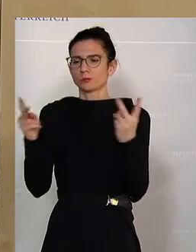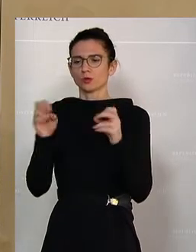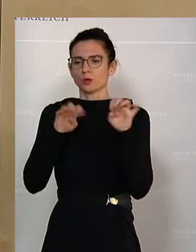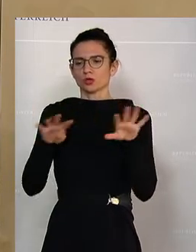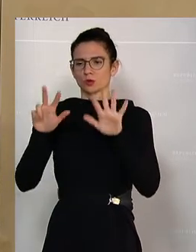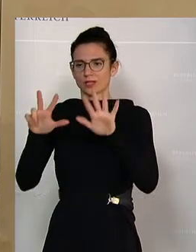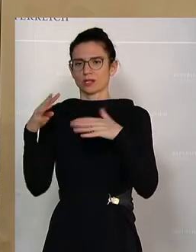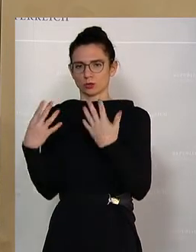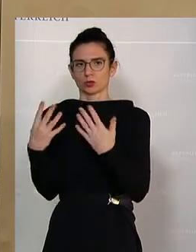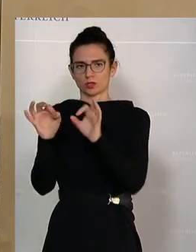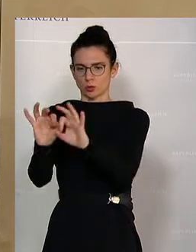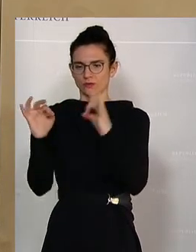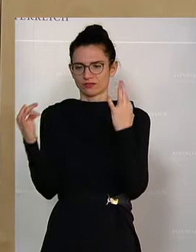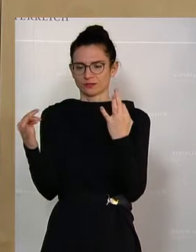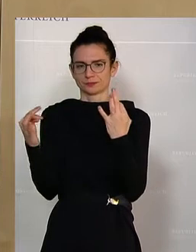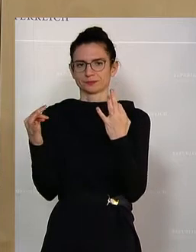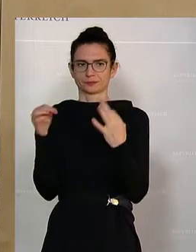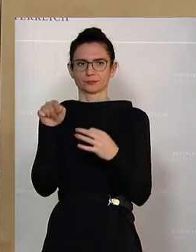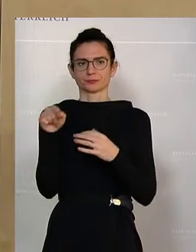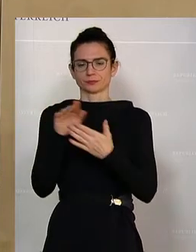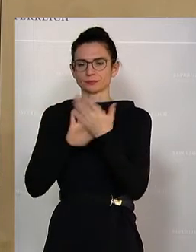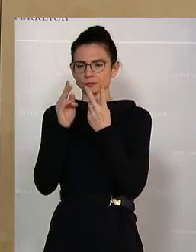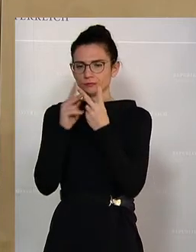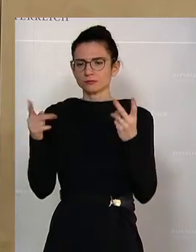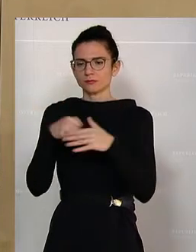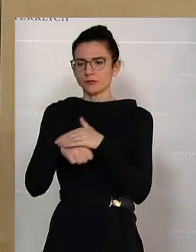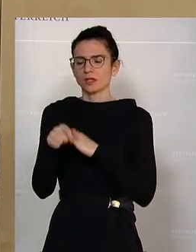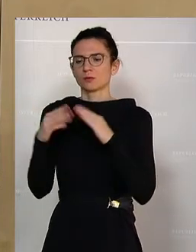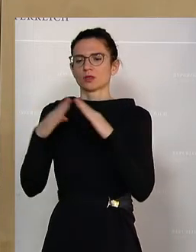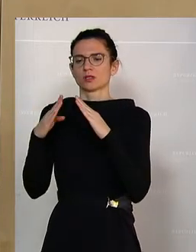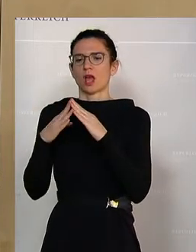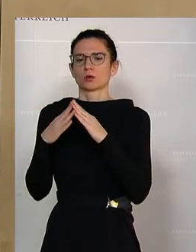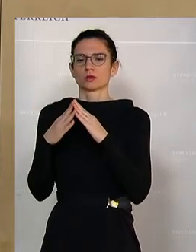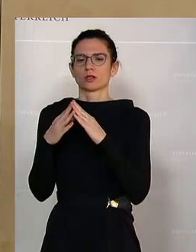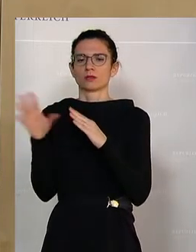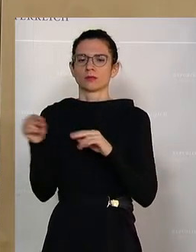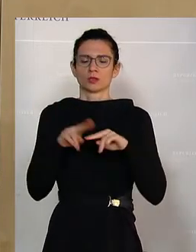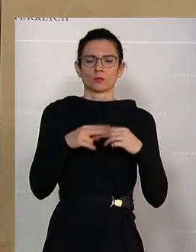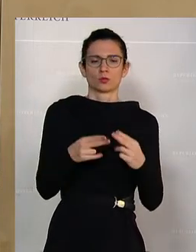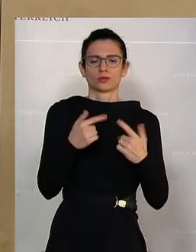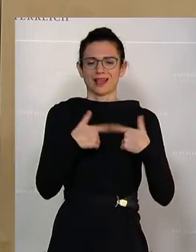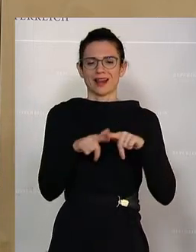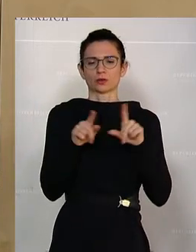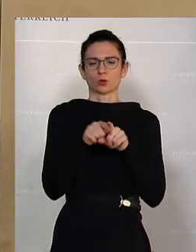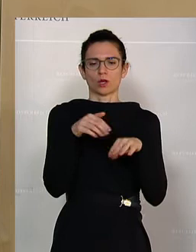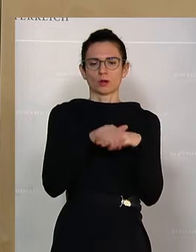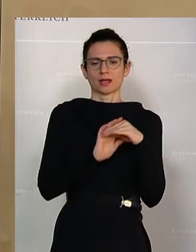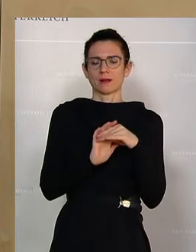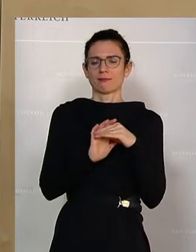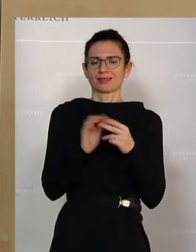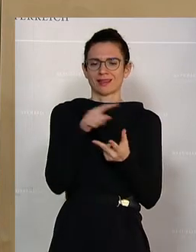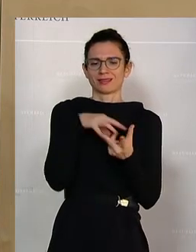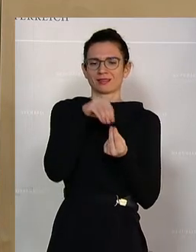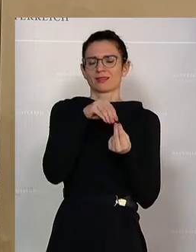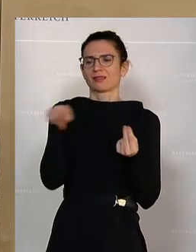eröffnet in diesem Geburtshaus und wurde damals mit Bund, Land und der Gemeinde damals